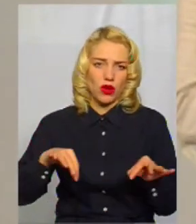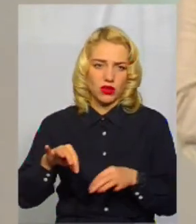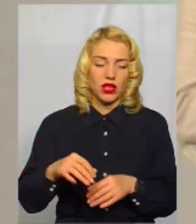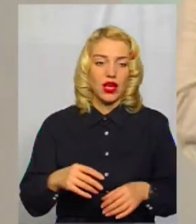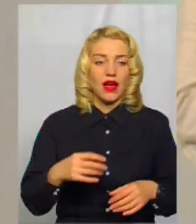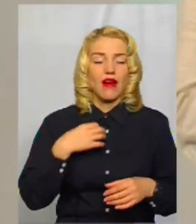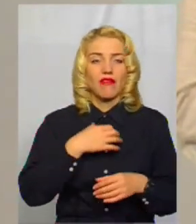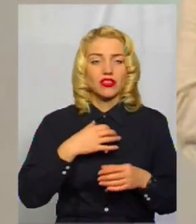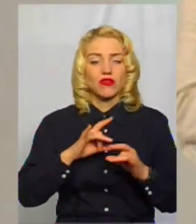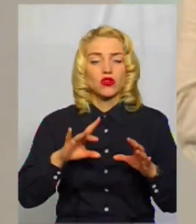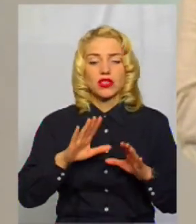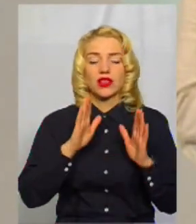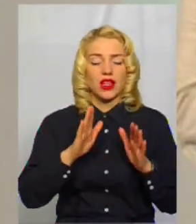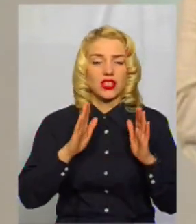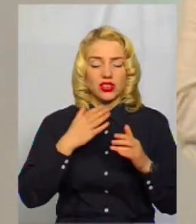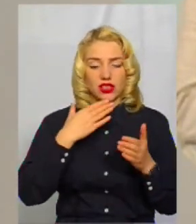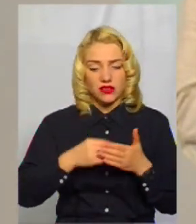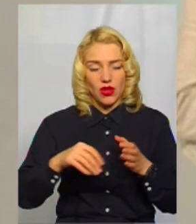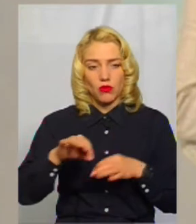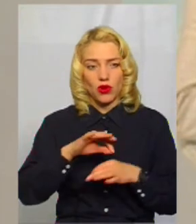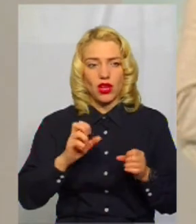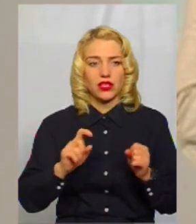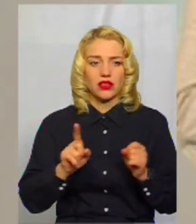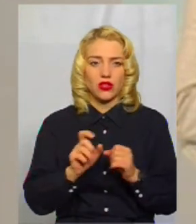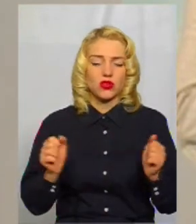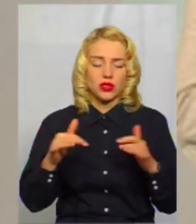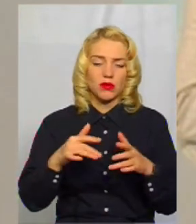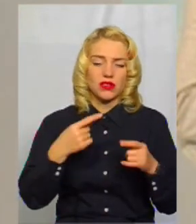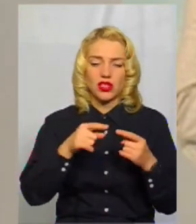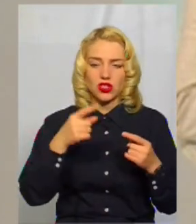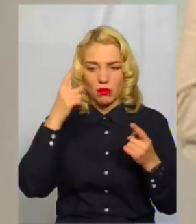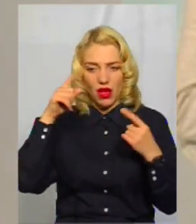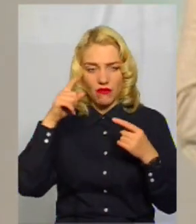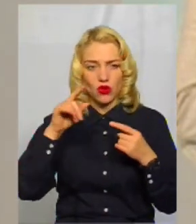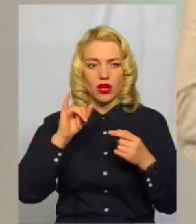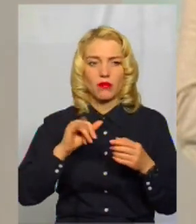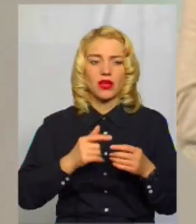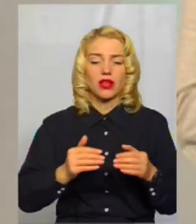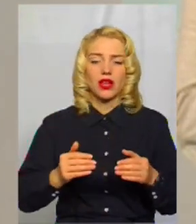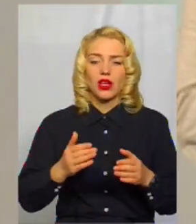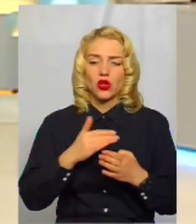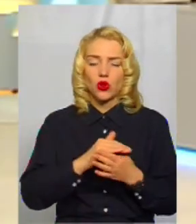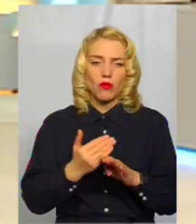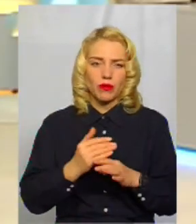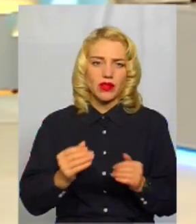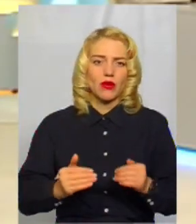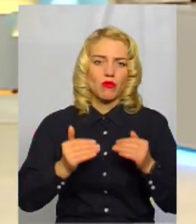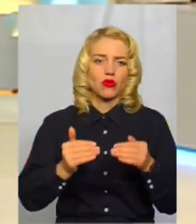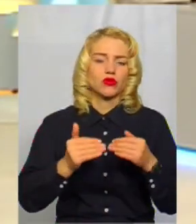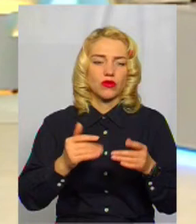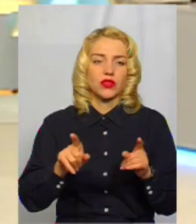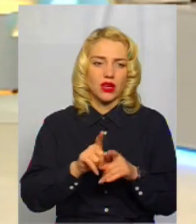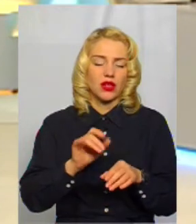розповісти про свій проєкт, а лише так зібратися грубкою з іншими авторами і просувати проєкт один одного. Так, ми так зі